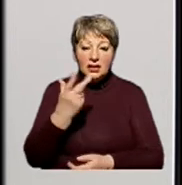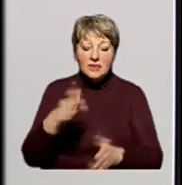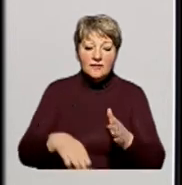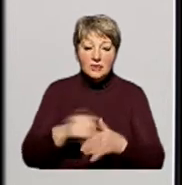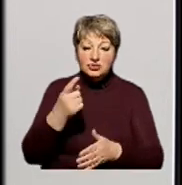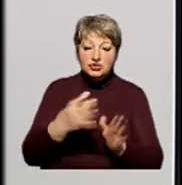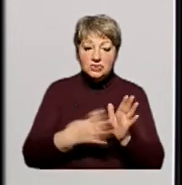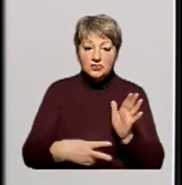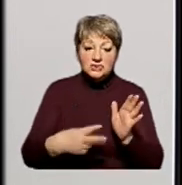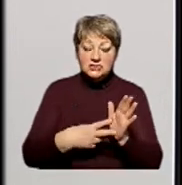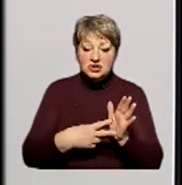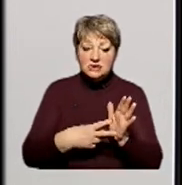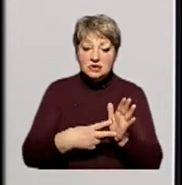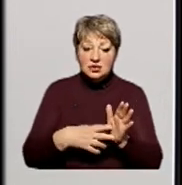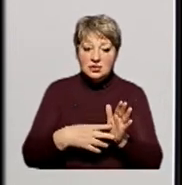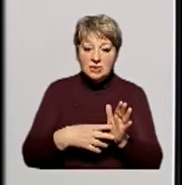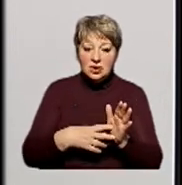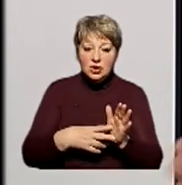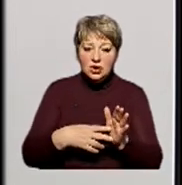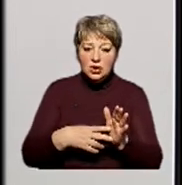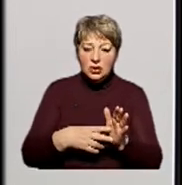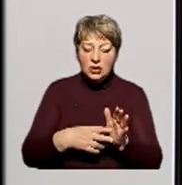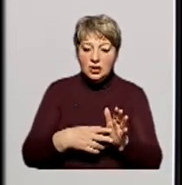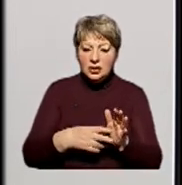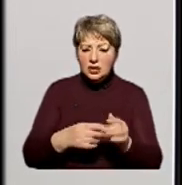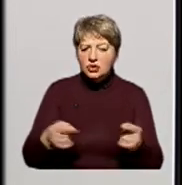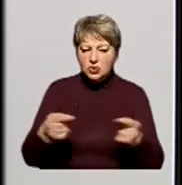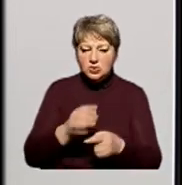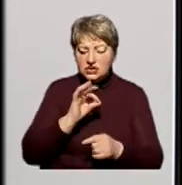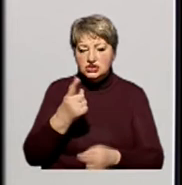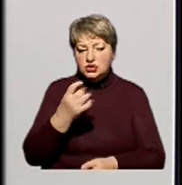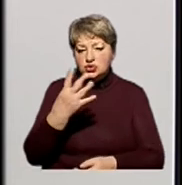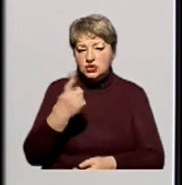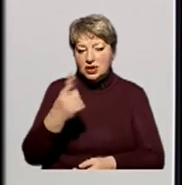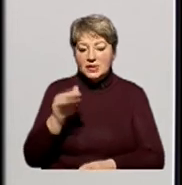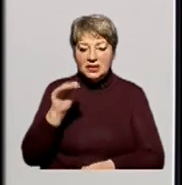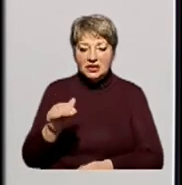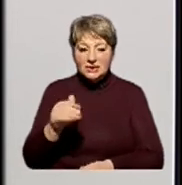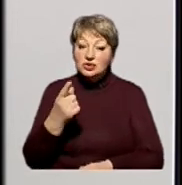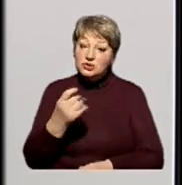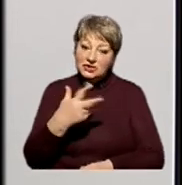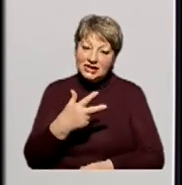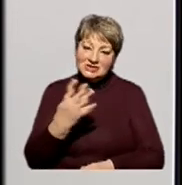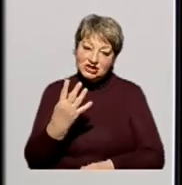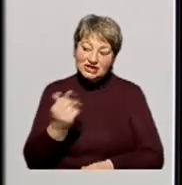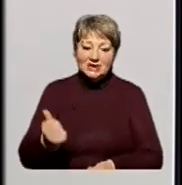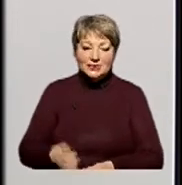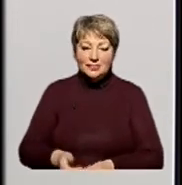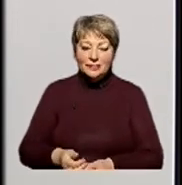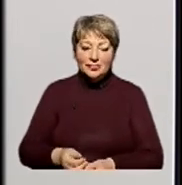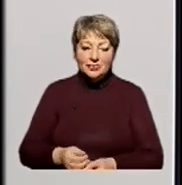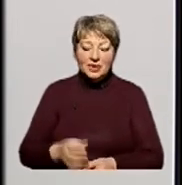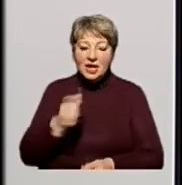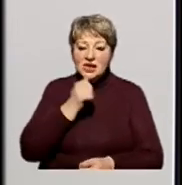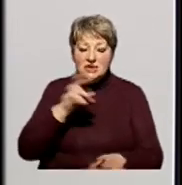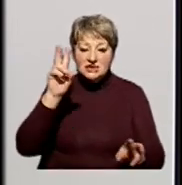на 197-му виборчому окрузі? До окремої людини скажу 141 тисяча. 134. Назва